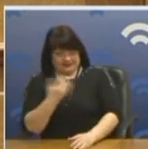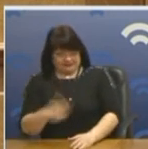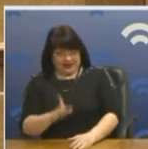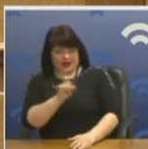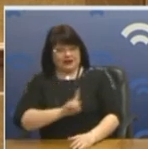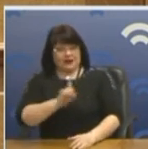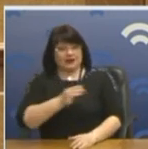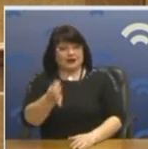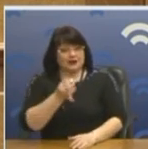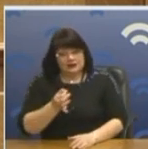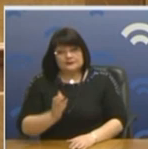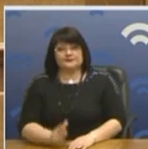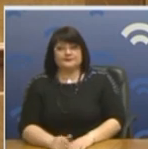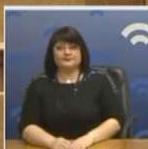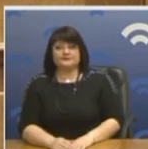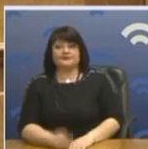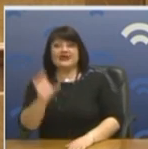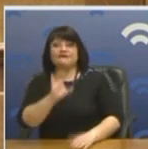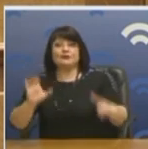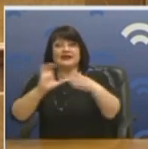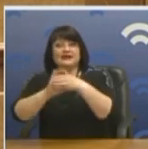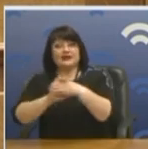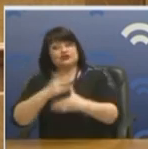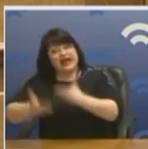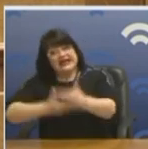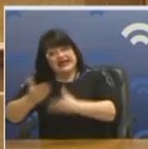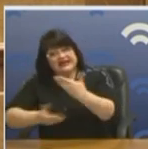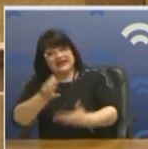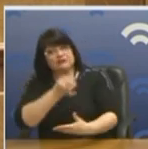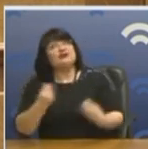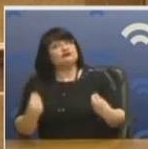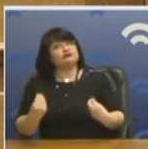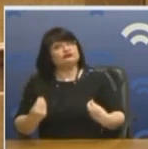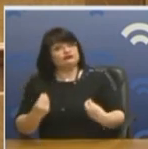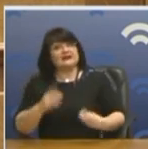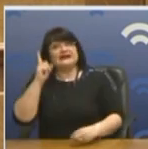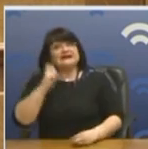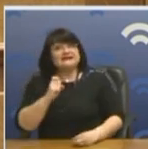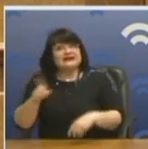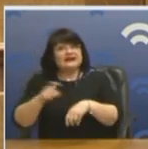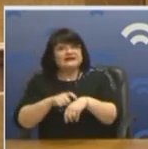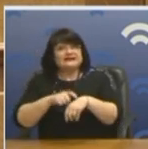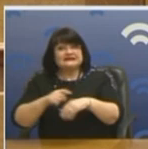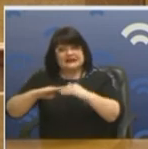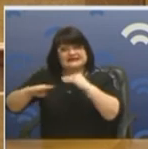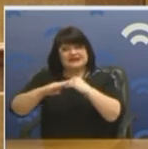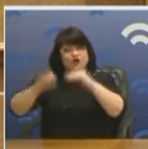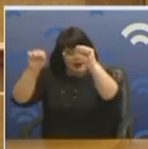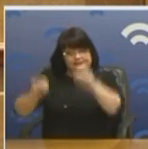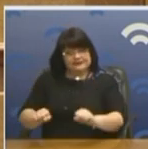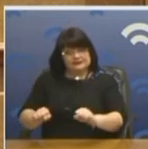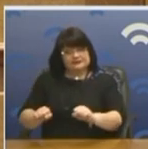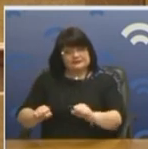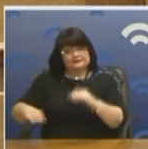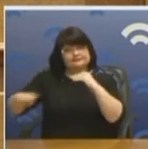κάνατε επίκληση, αν θέλετε, στην Ευρωπαϊκή Ένωση και στην αλληλεγγύη. Ξέρετε κύριε Πρωθυπουργέ, την ώρα που οι χώρες αυτές κλείνουν τα σύνορα, είναι λίγο,